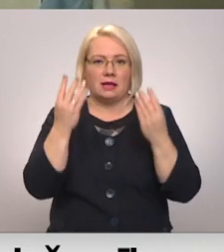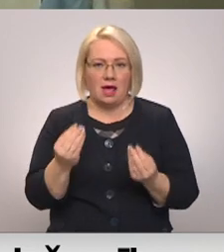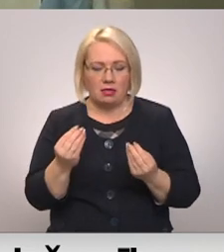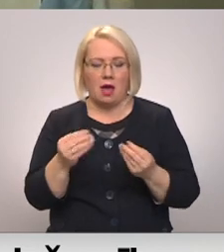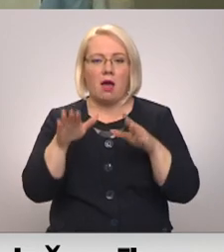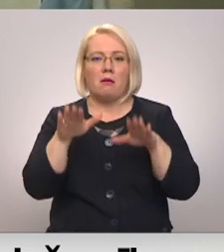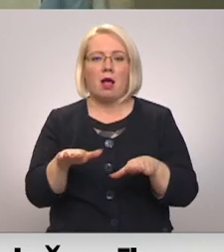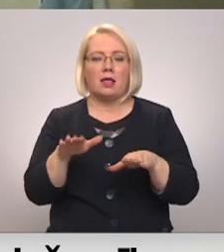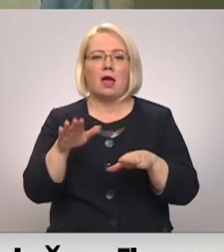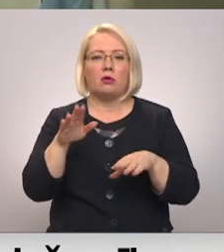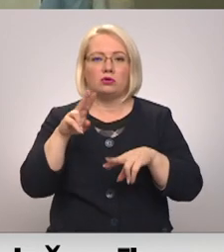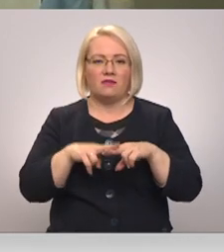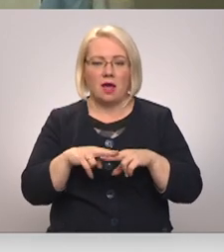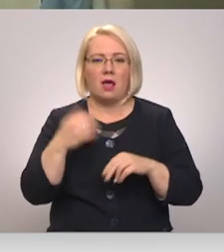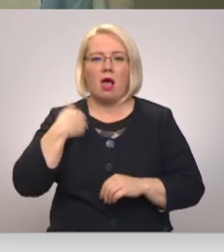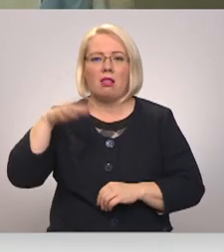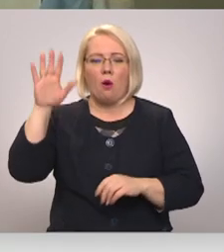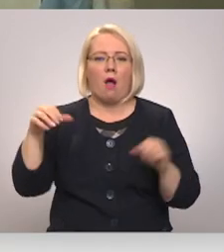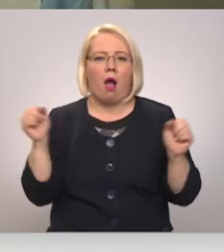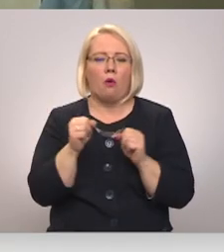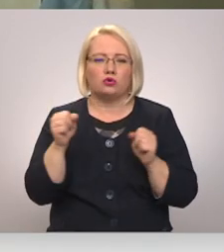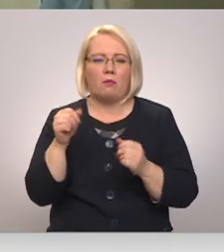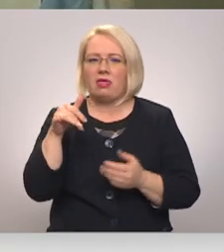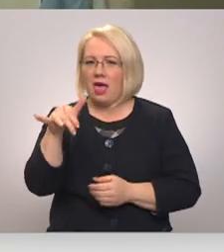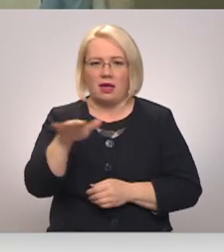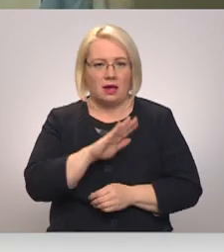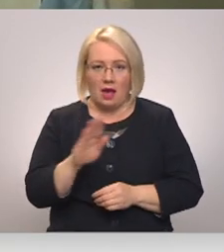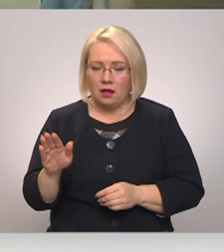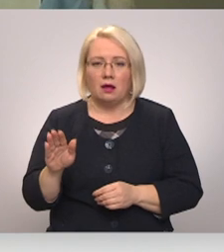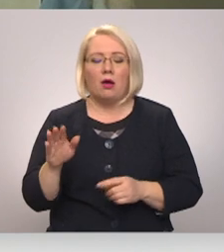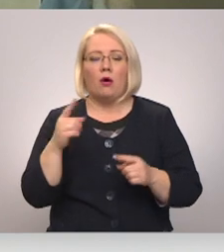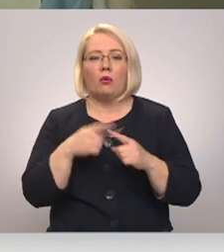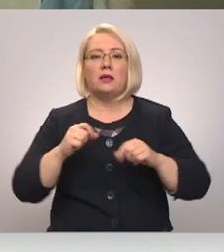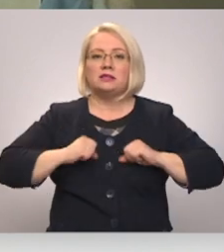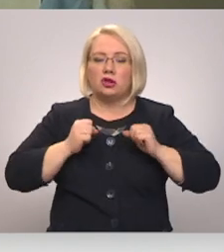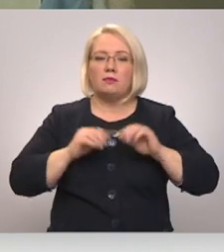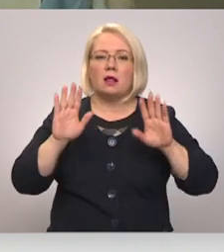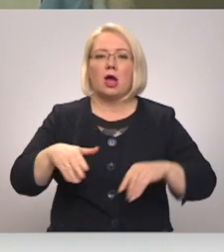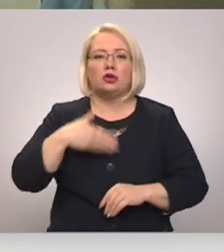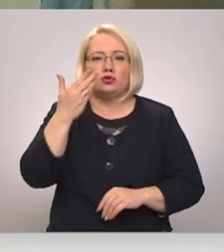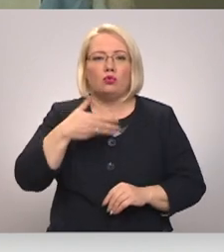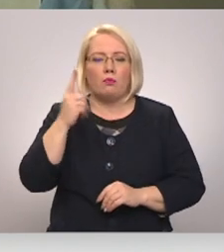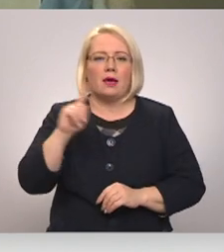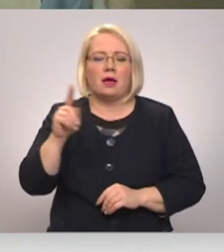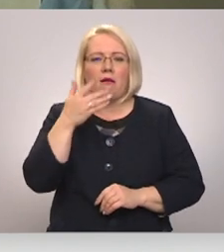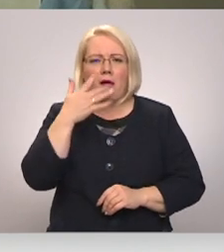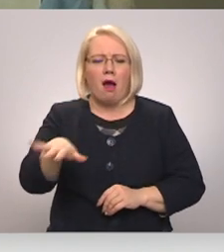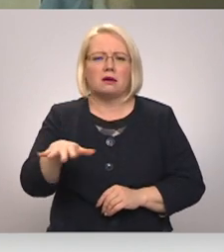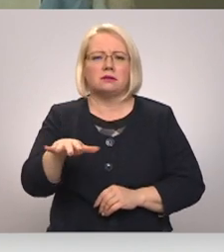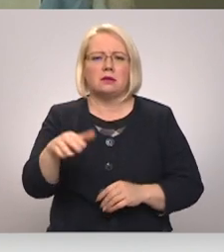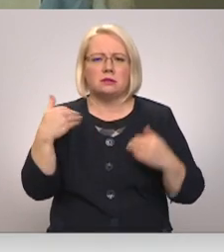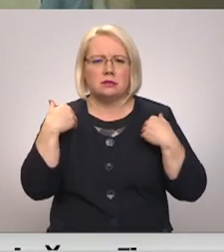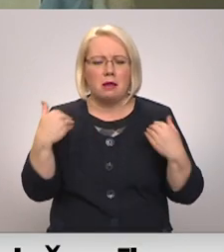paliek uz vietas, neiet ārā šajā augstumā. Tad cenšamies, lai zupa ir karsta, tādā stipra un